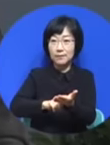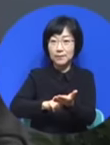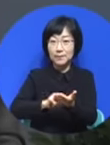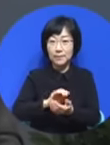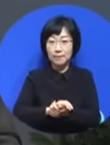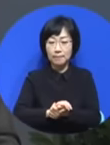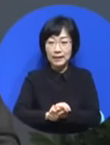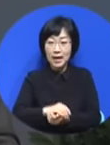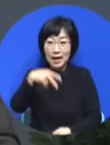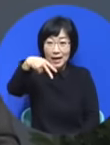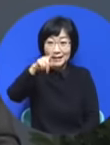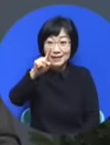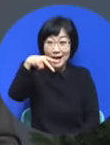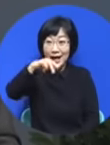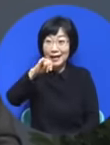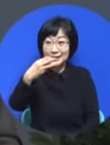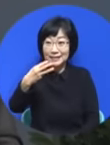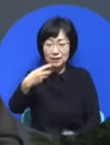사실이 보이기 시작했습니다.